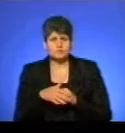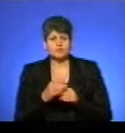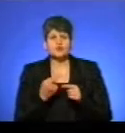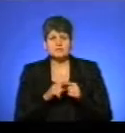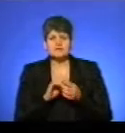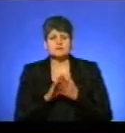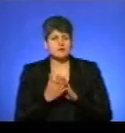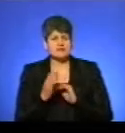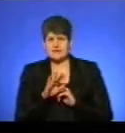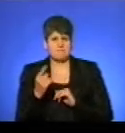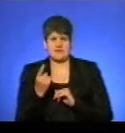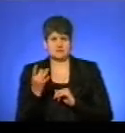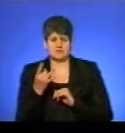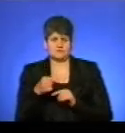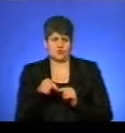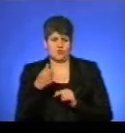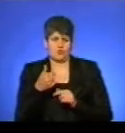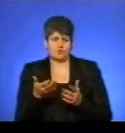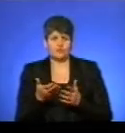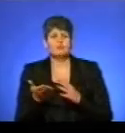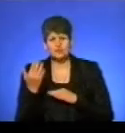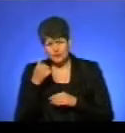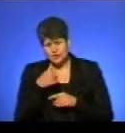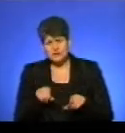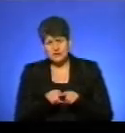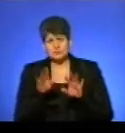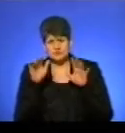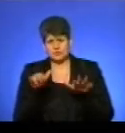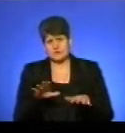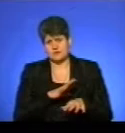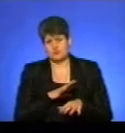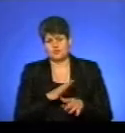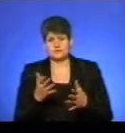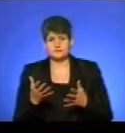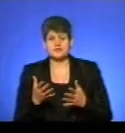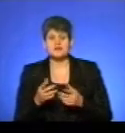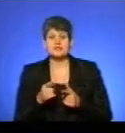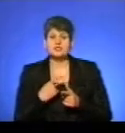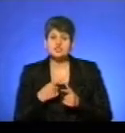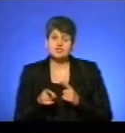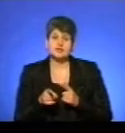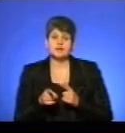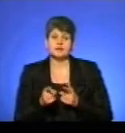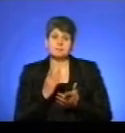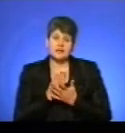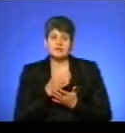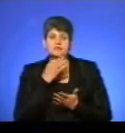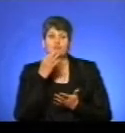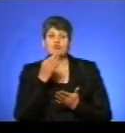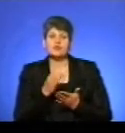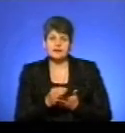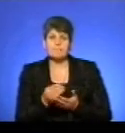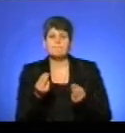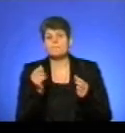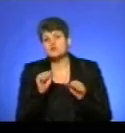ситуація не вперше цього року. В минулих роках також були снігопади. І, власне, чи несли якусь відповідальність, можливо,